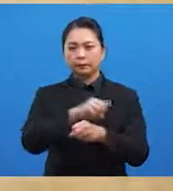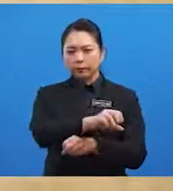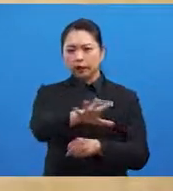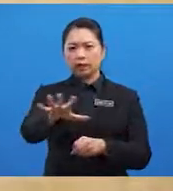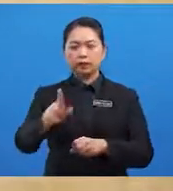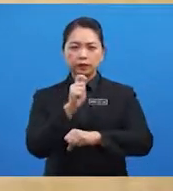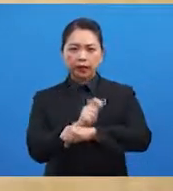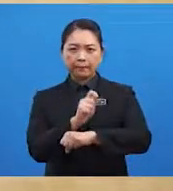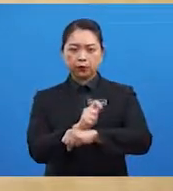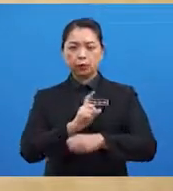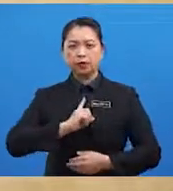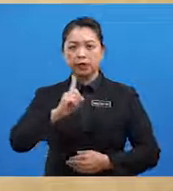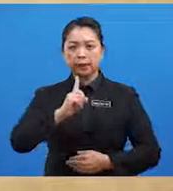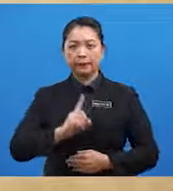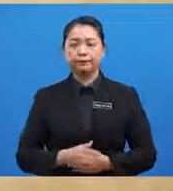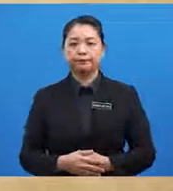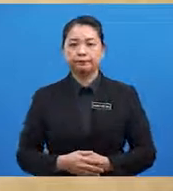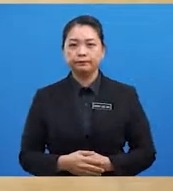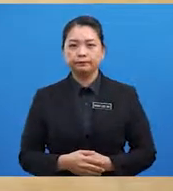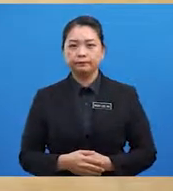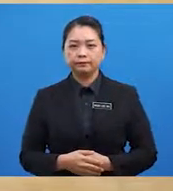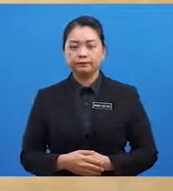menyebarkan tamadun Islam?